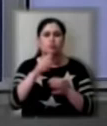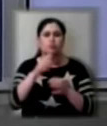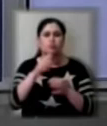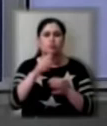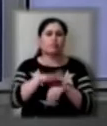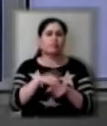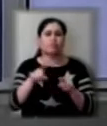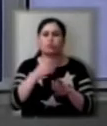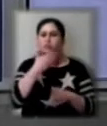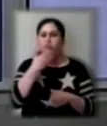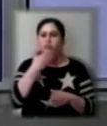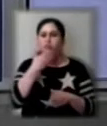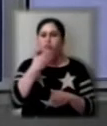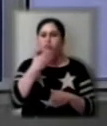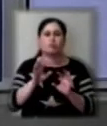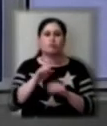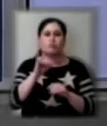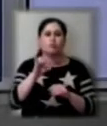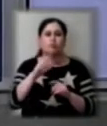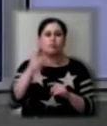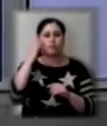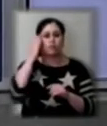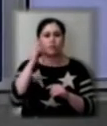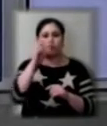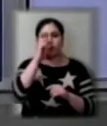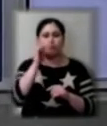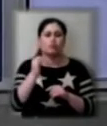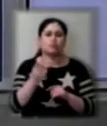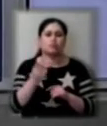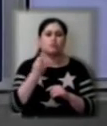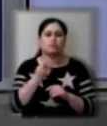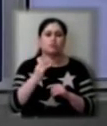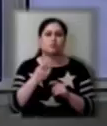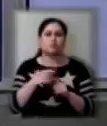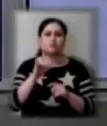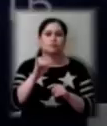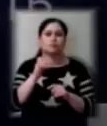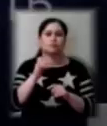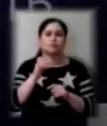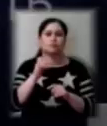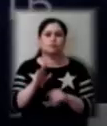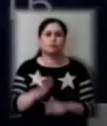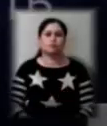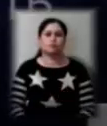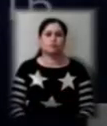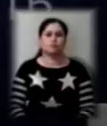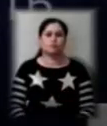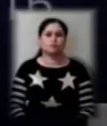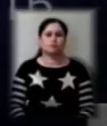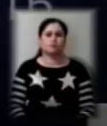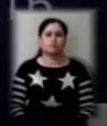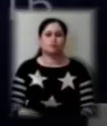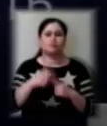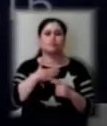Сьогодні про це розказав на брифінгу голова Херсонської облдержадміністрації Юрій Гусів. В нашій області